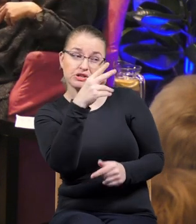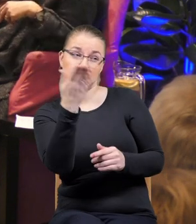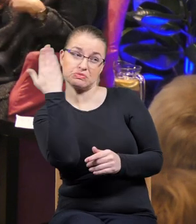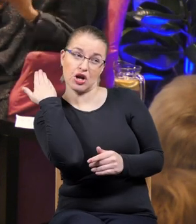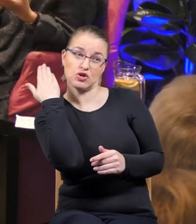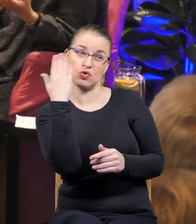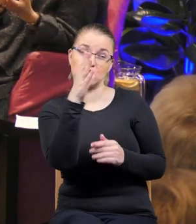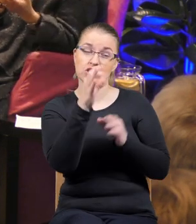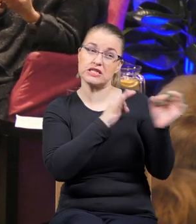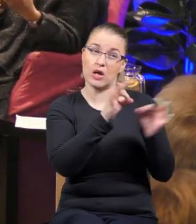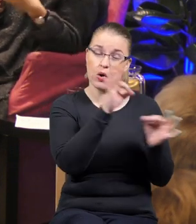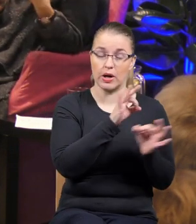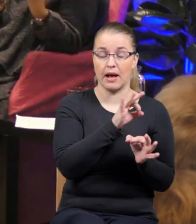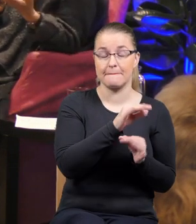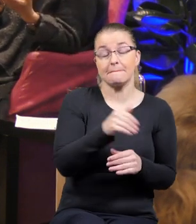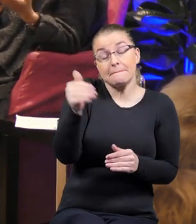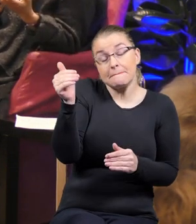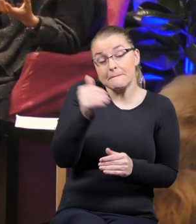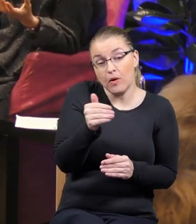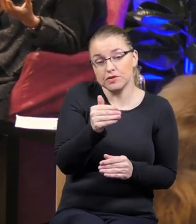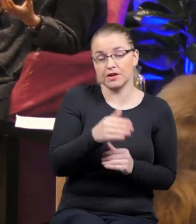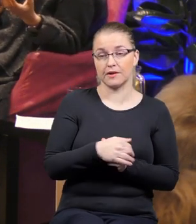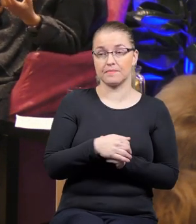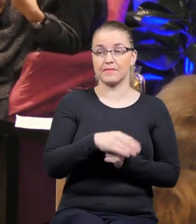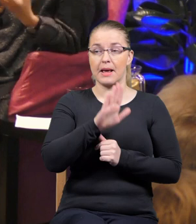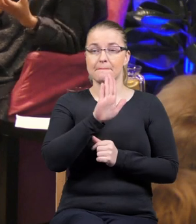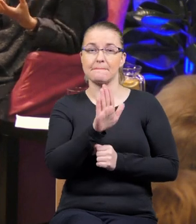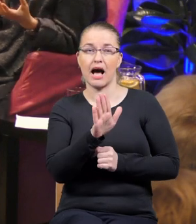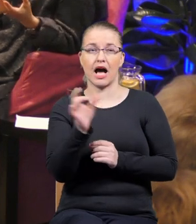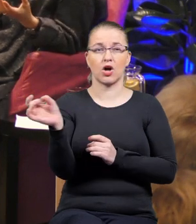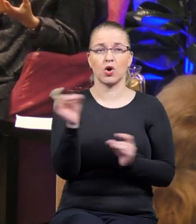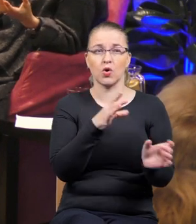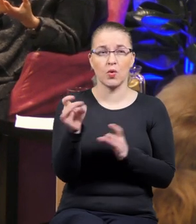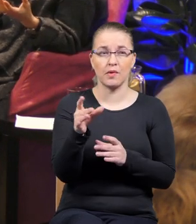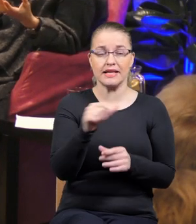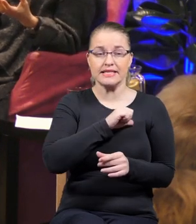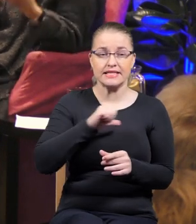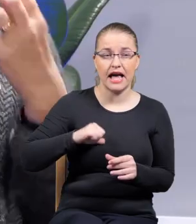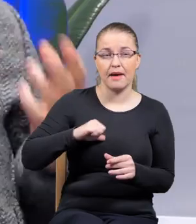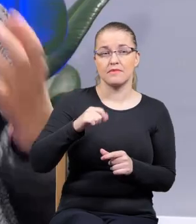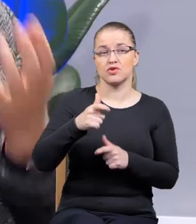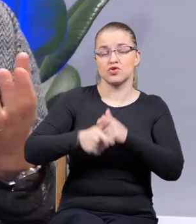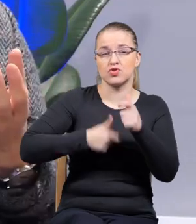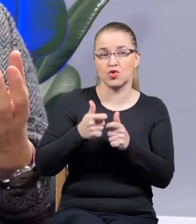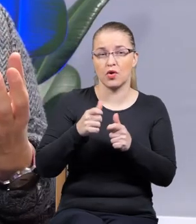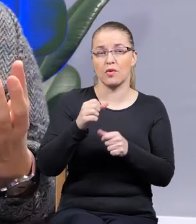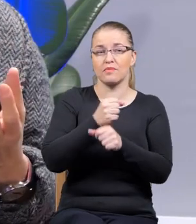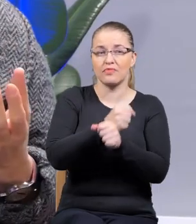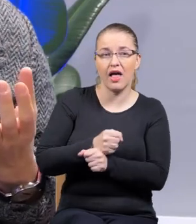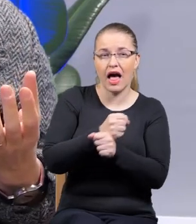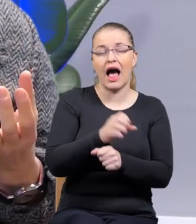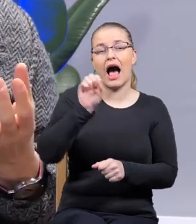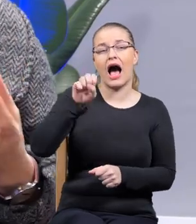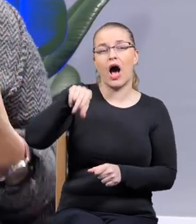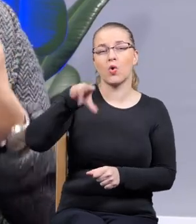jakby nie mają takiej gry, nie stosują zrób sobie Auschwitz, prawda? Ja wiem, że to jest kontrowersyjne, co